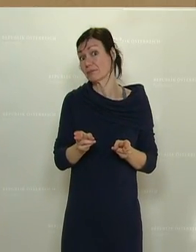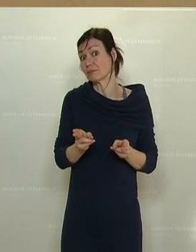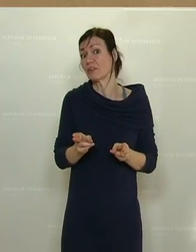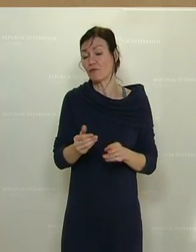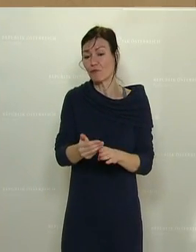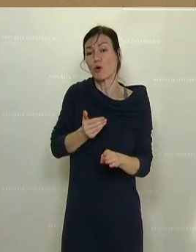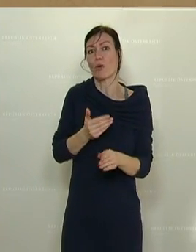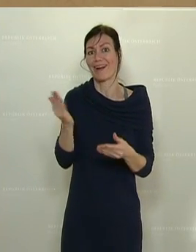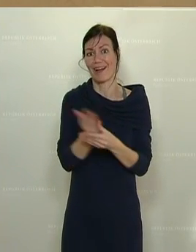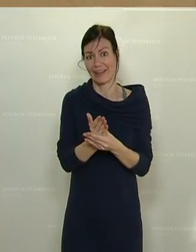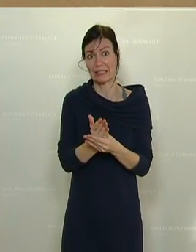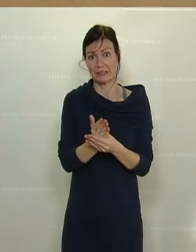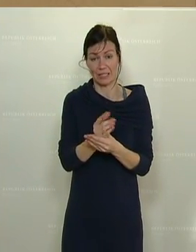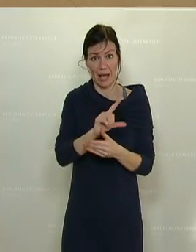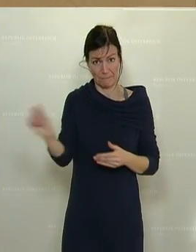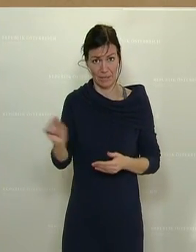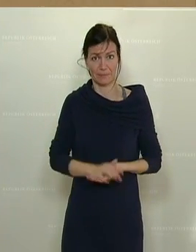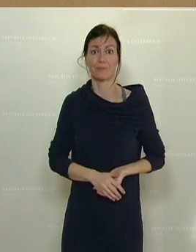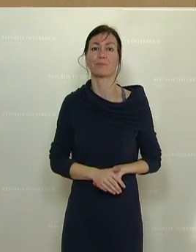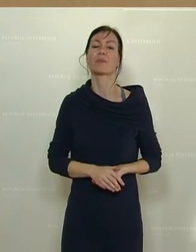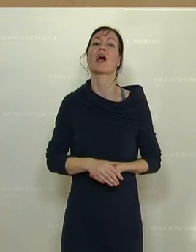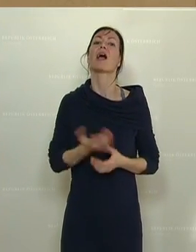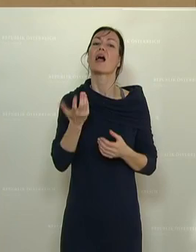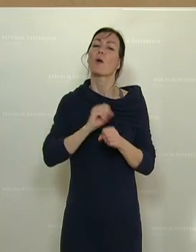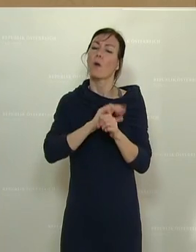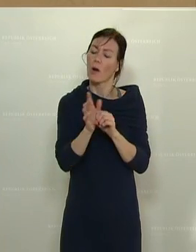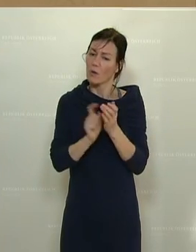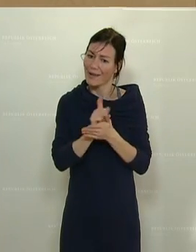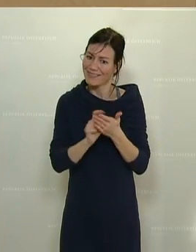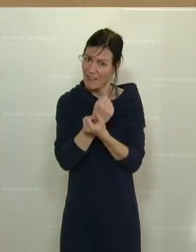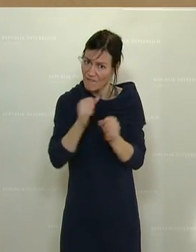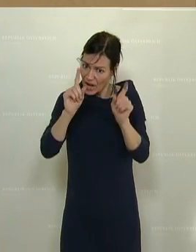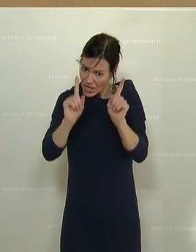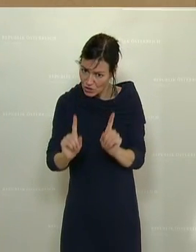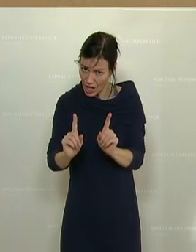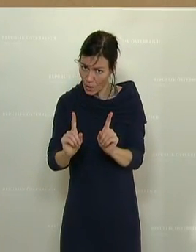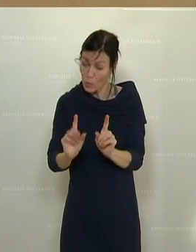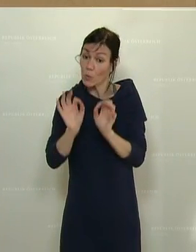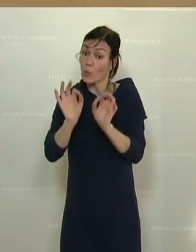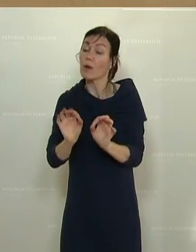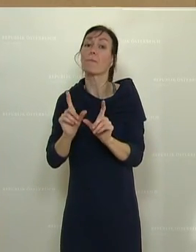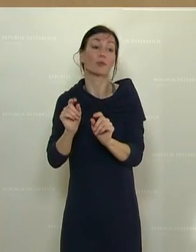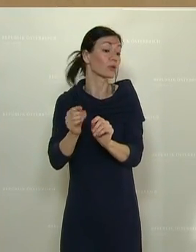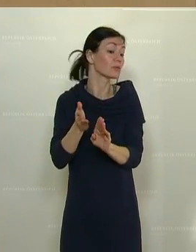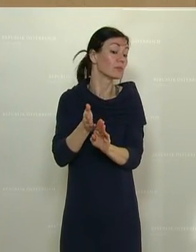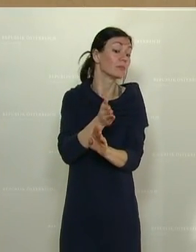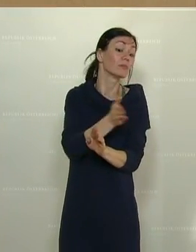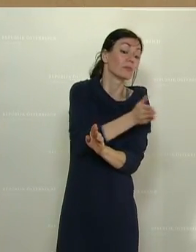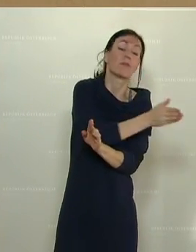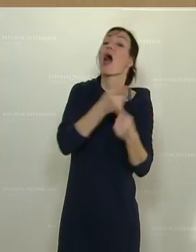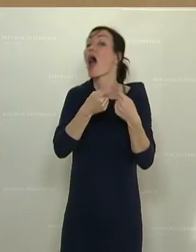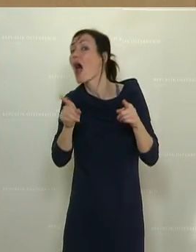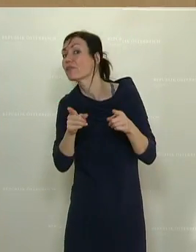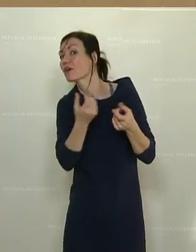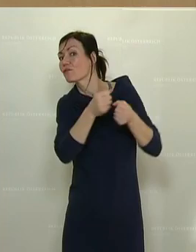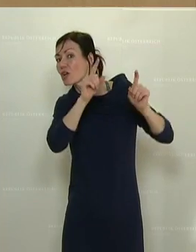Die Freistellung während Corona gilt dann, wenn schon bestehende Freistellungen und andere Maßnahmen wie zum Beispiel